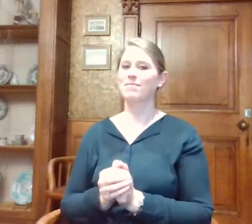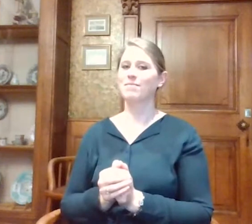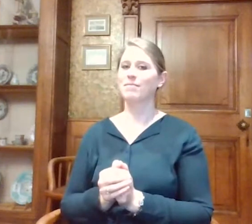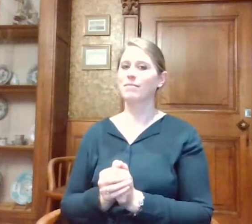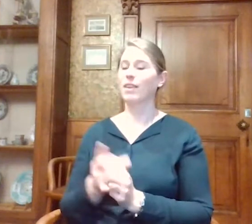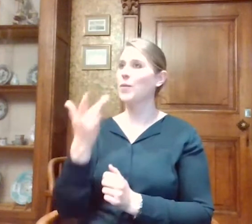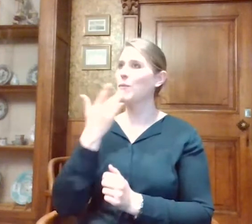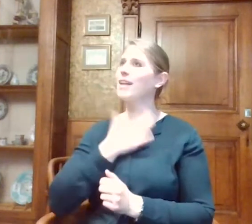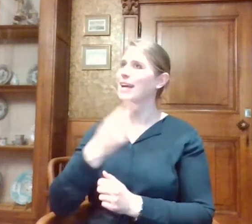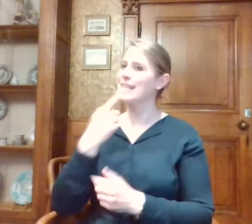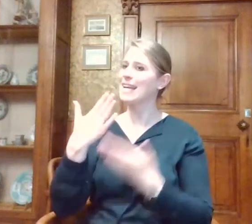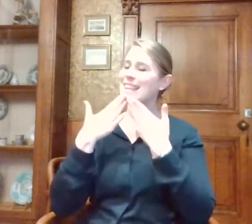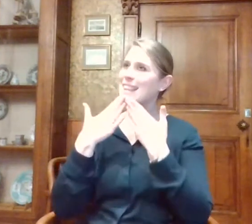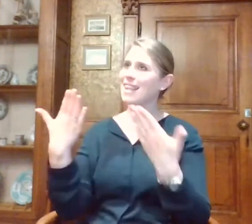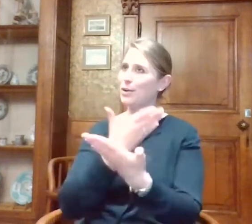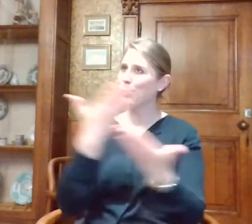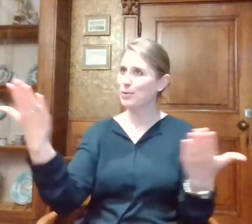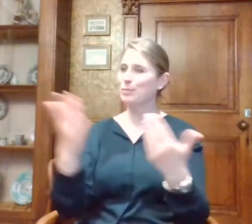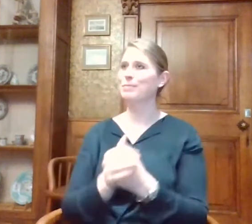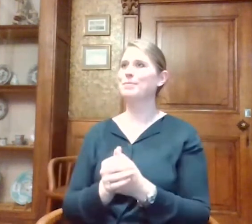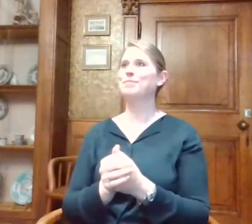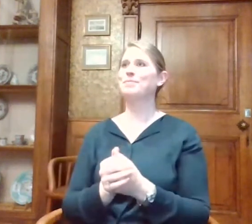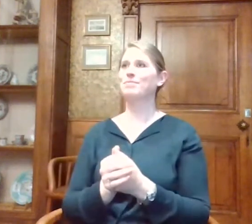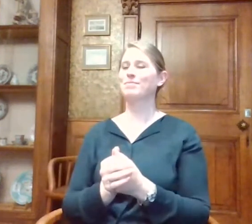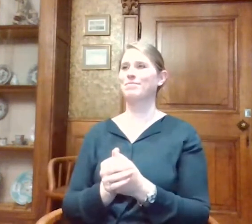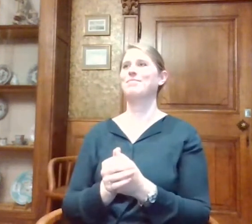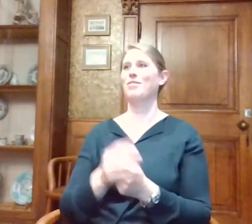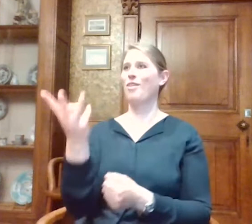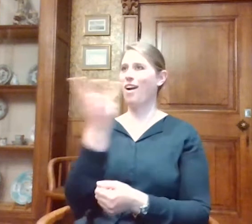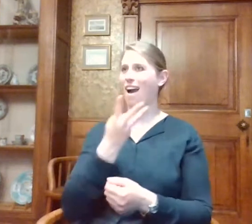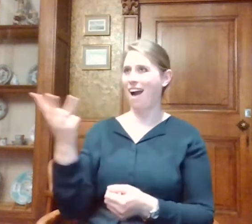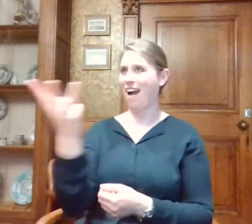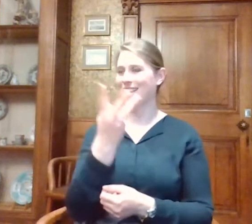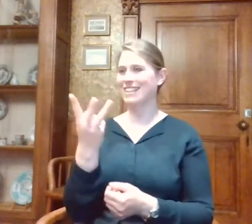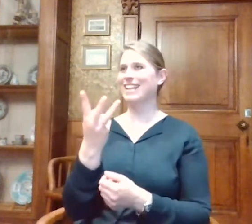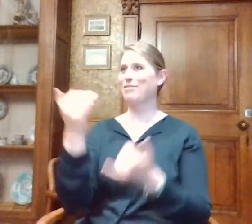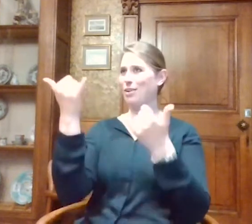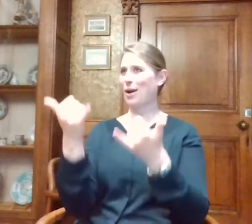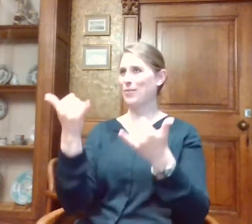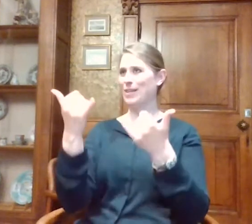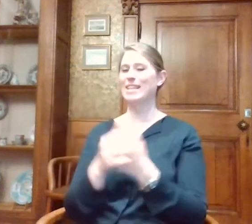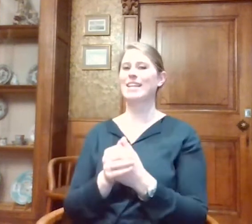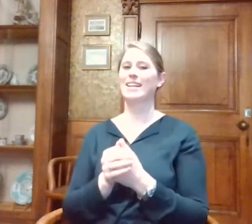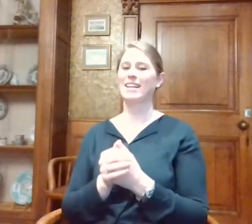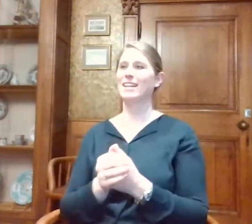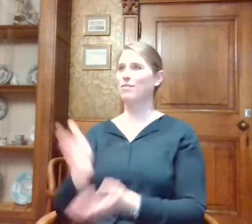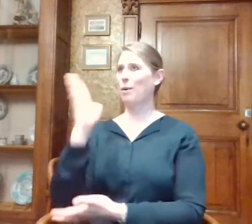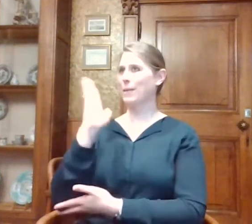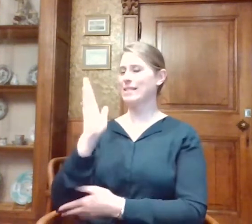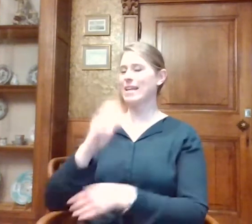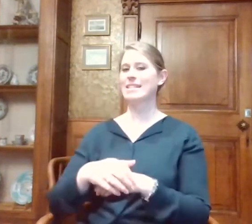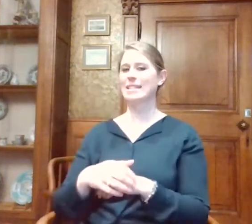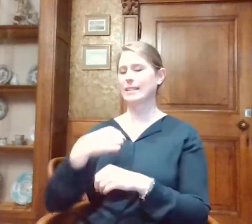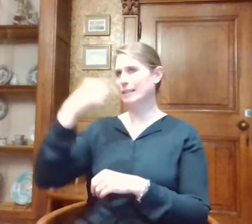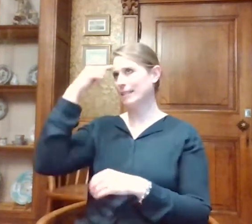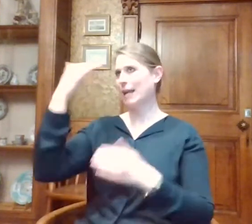wil jullie heel graag bedanken, Hilde, Gerrie en ook Michelle, om hier als talk alwezig te zijn. En deze presentatie te geven. Ik